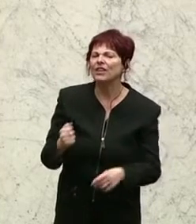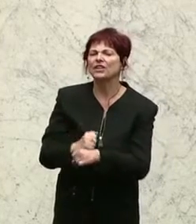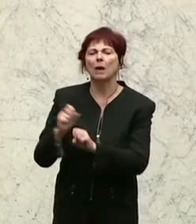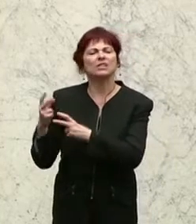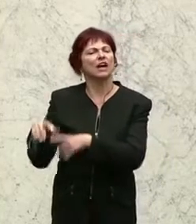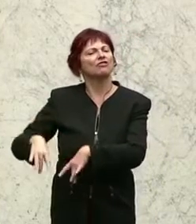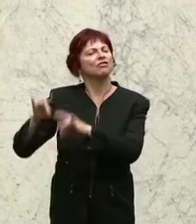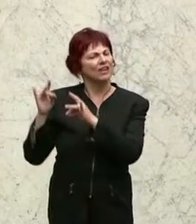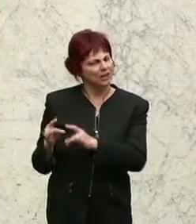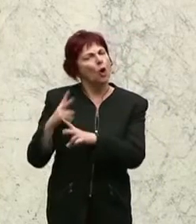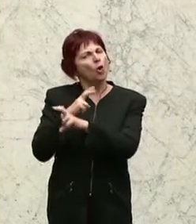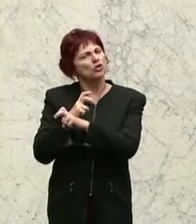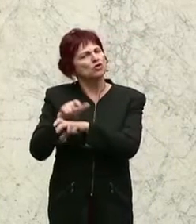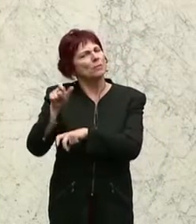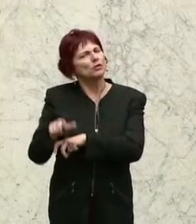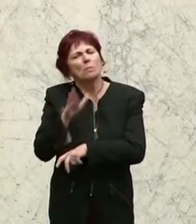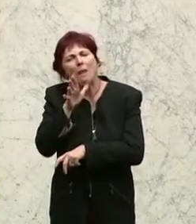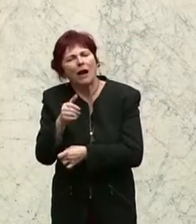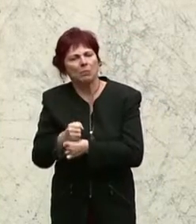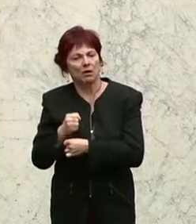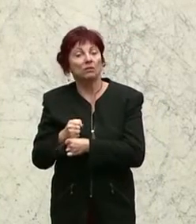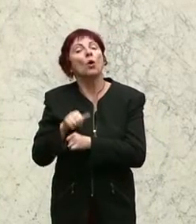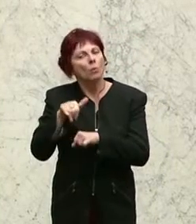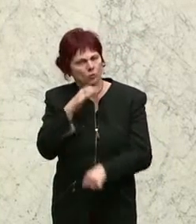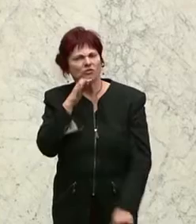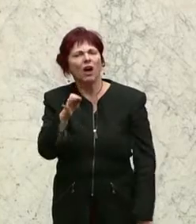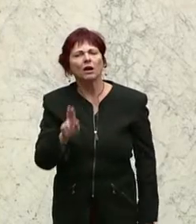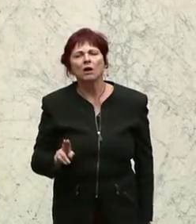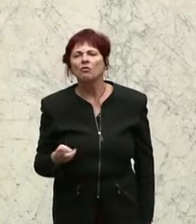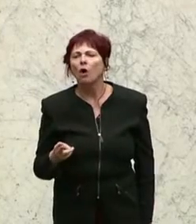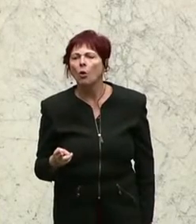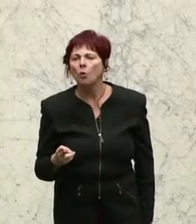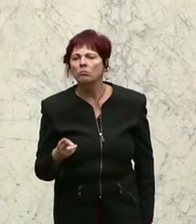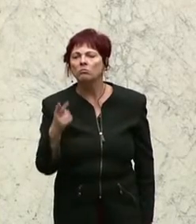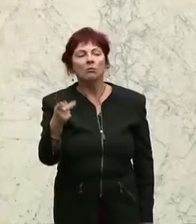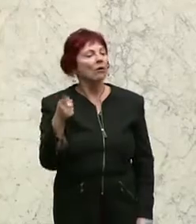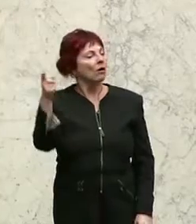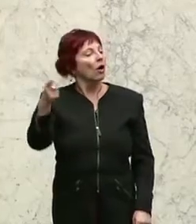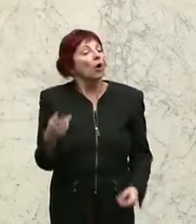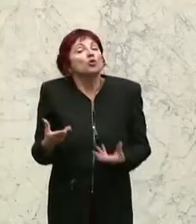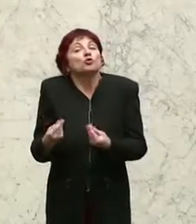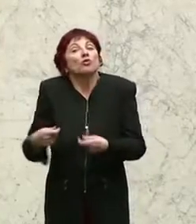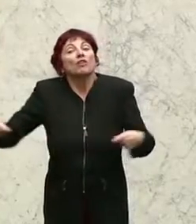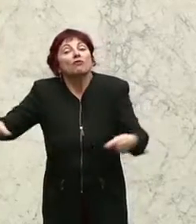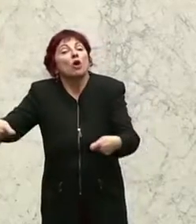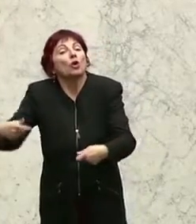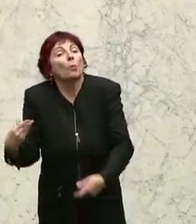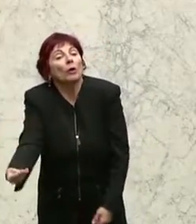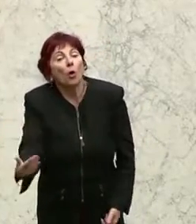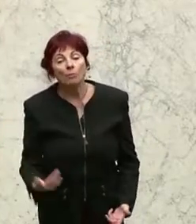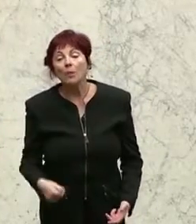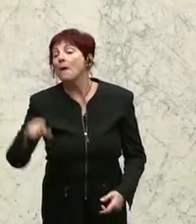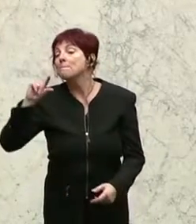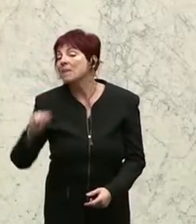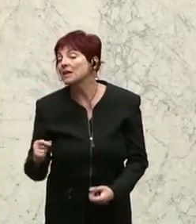macht es nicht, dann muss man sich die Frage stellen, warum? Weil er einfach zu viel gefördert wird offensichtlich mit Mindestsicherung und Co. Und da sind wir